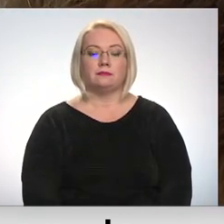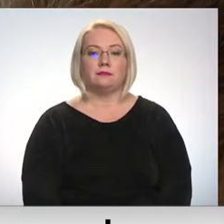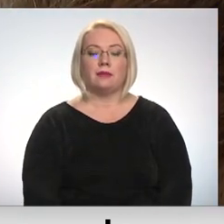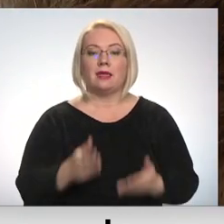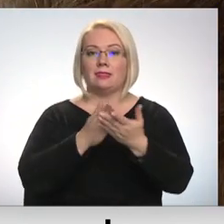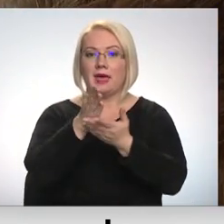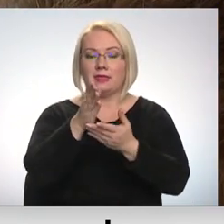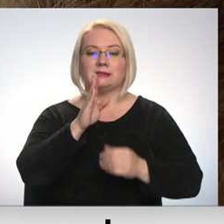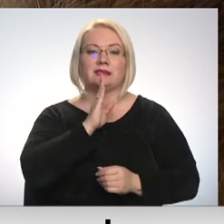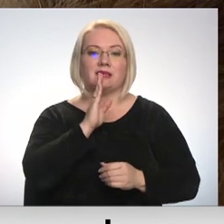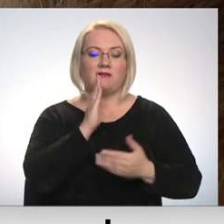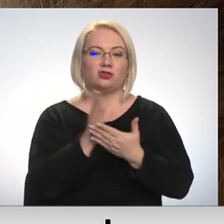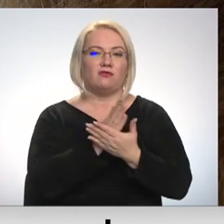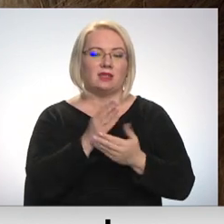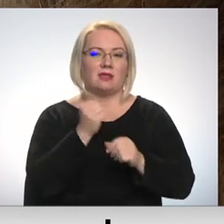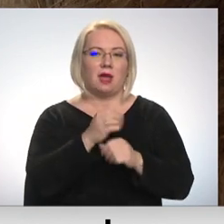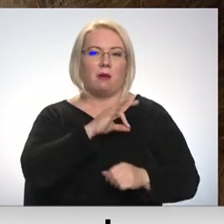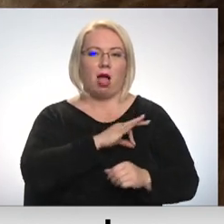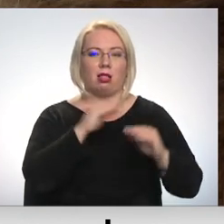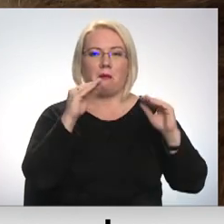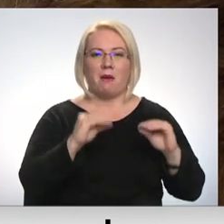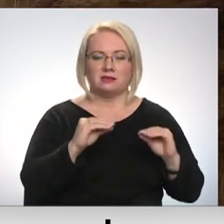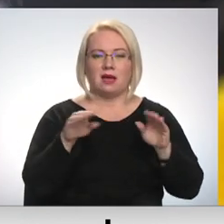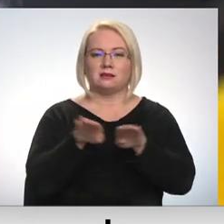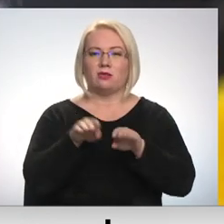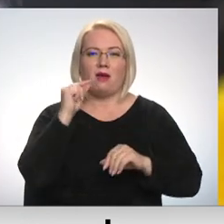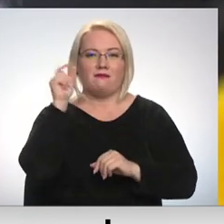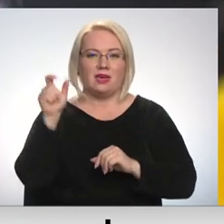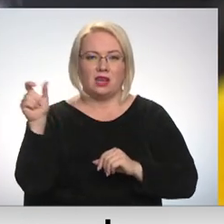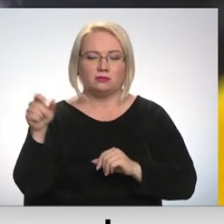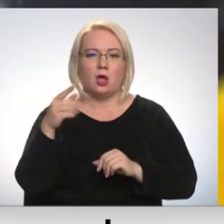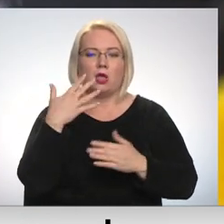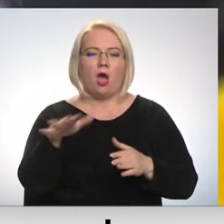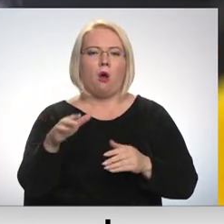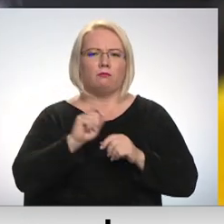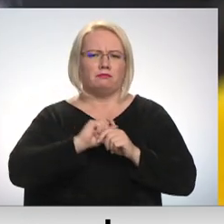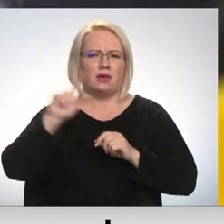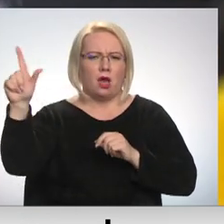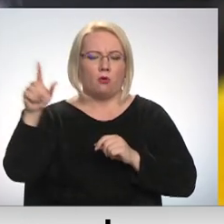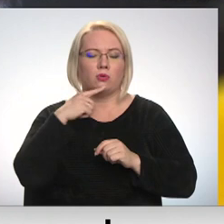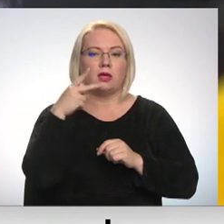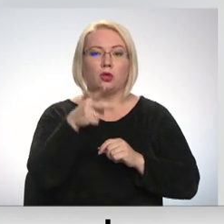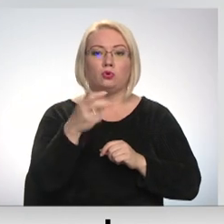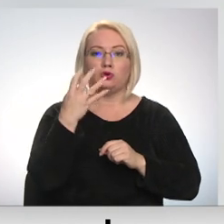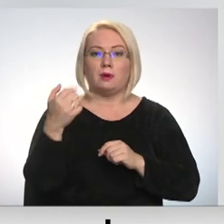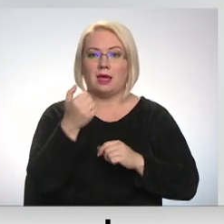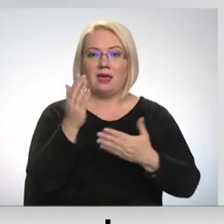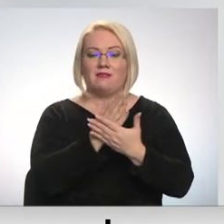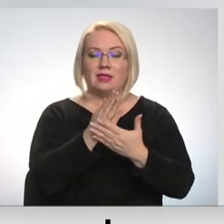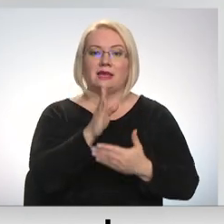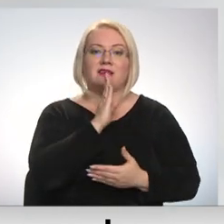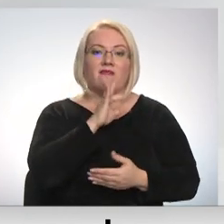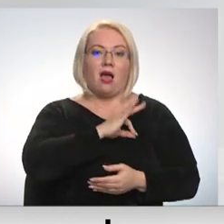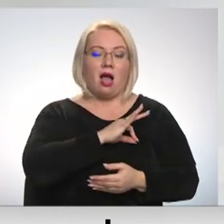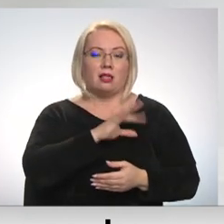Tendenza, ka sieviešu vidējā darba samaksa ir mazāka nekā vīriešu, ar gadiem kļūst izteiktāka. Ja 2014. gadā vidēji sievietes